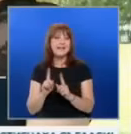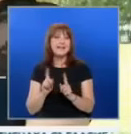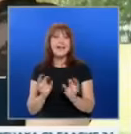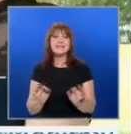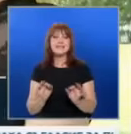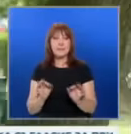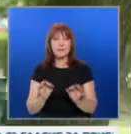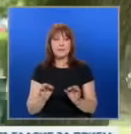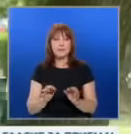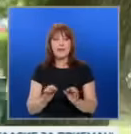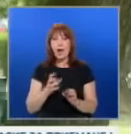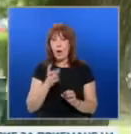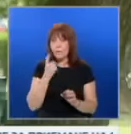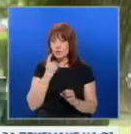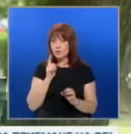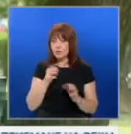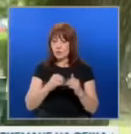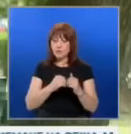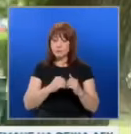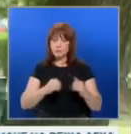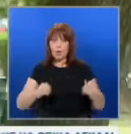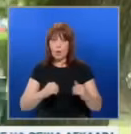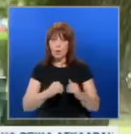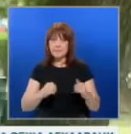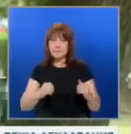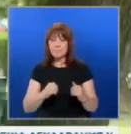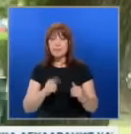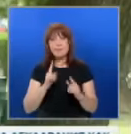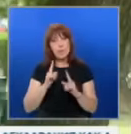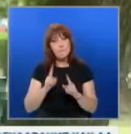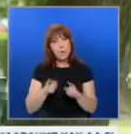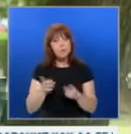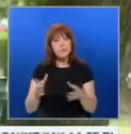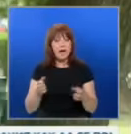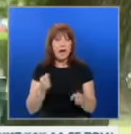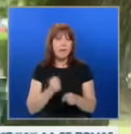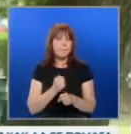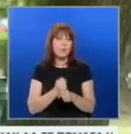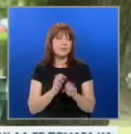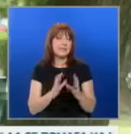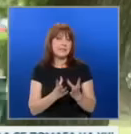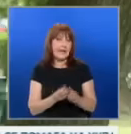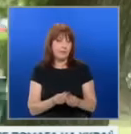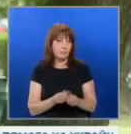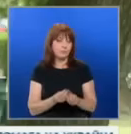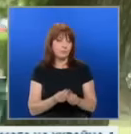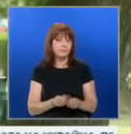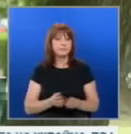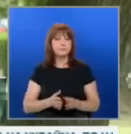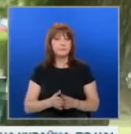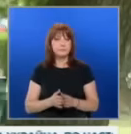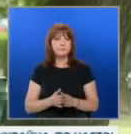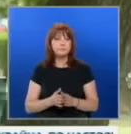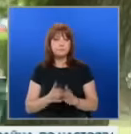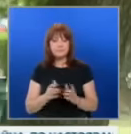успея Борисов да отцепя една част от тя, които решат да бъдат колаборационнисти и да работят заедно с ГЕРБ, СДС и с Движението съправедно свободи,